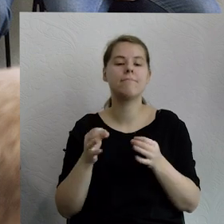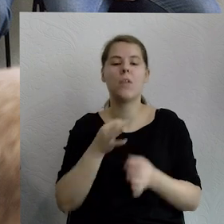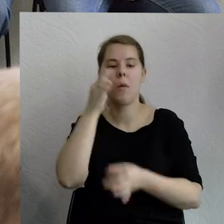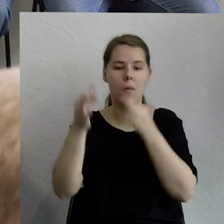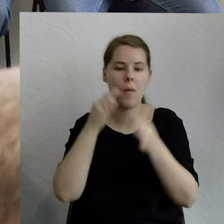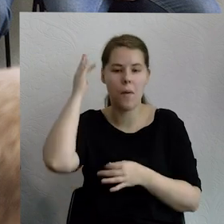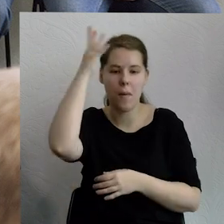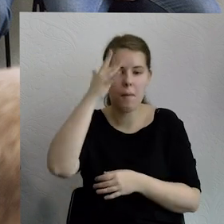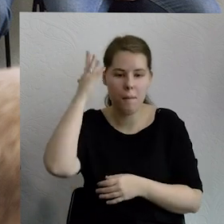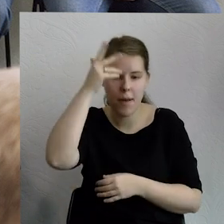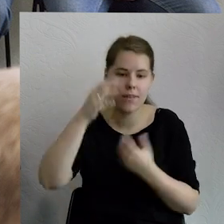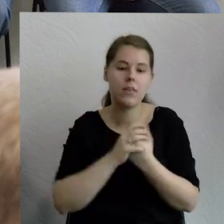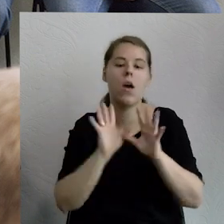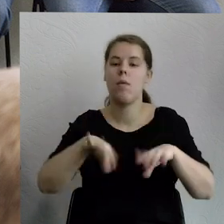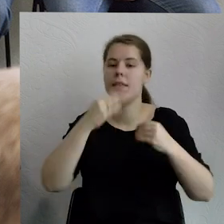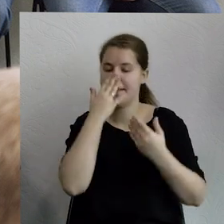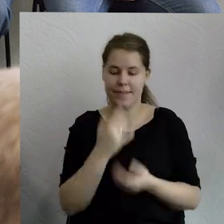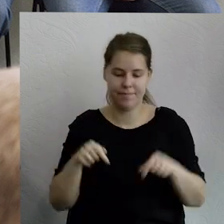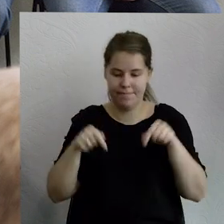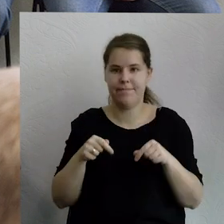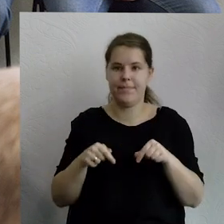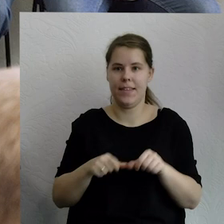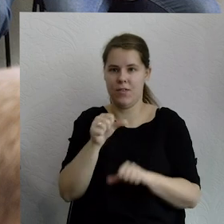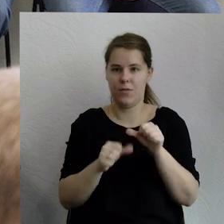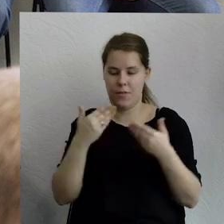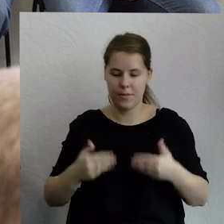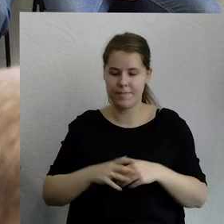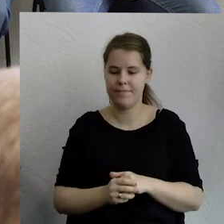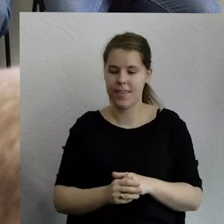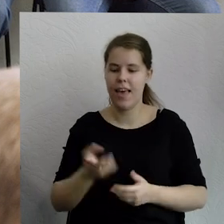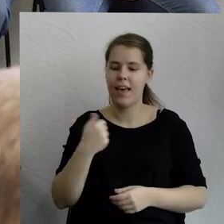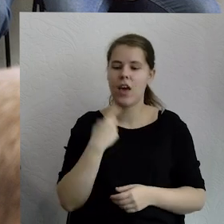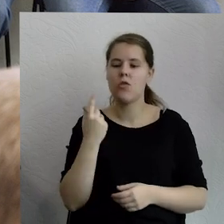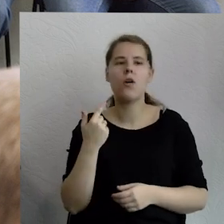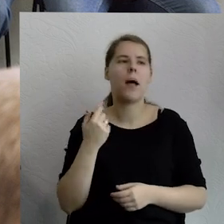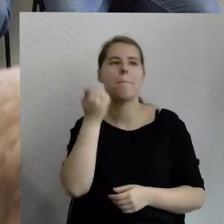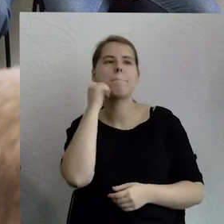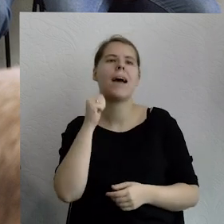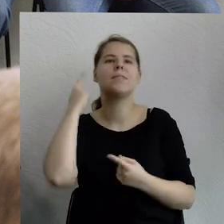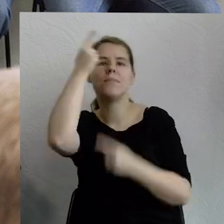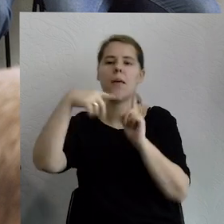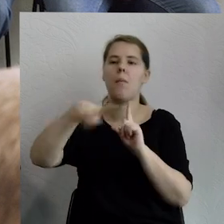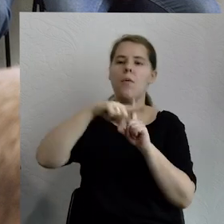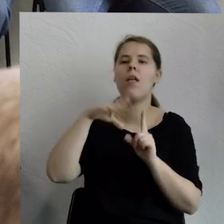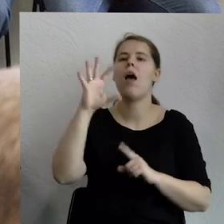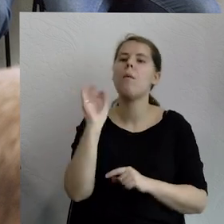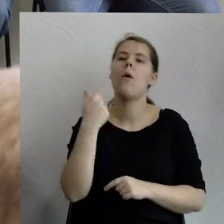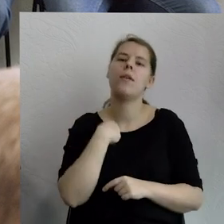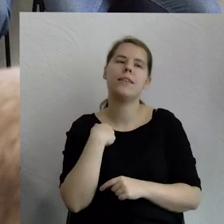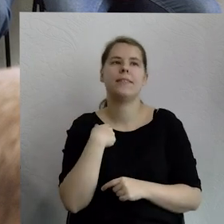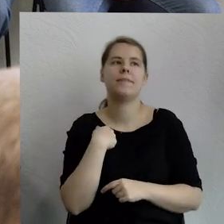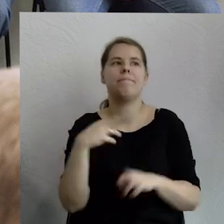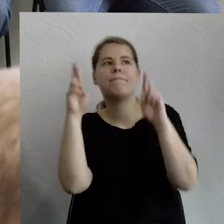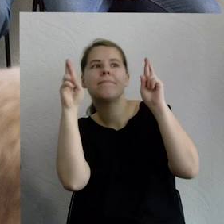No wychodząc z dzisiejszego czasu, mam, jestem trochę bardziej optymistyczny od Łukasza w tym sensie, że mam nadzieję, że katastrofy właśnie nie będzie w okolicy roku